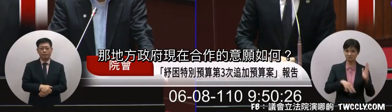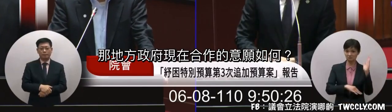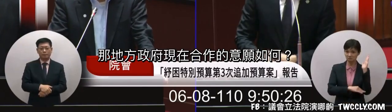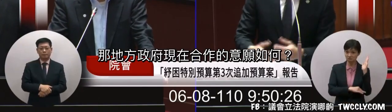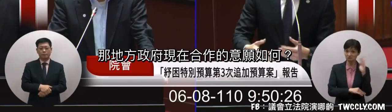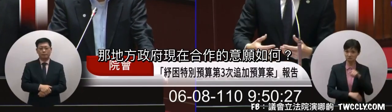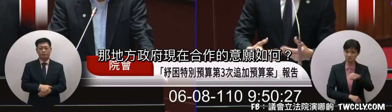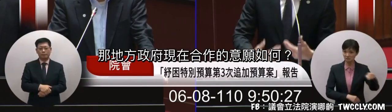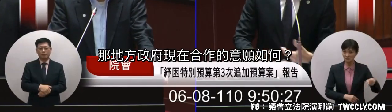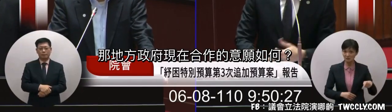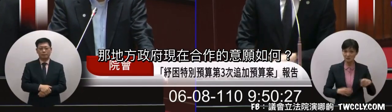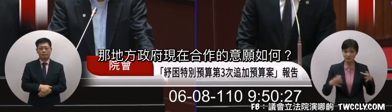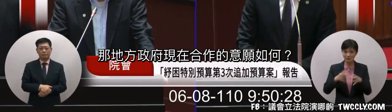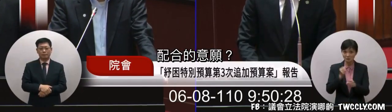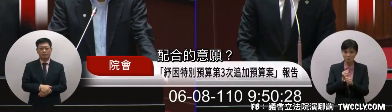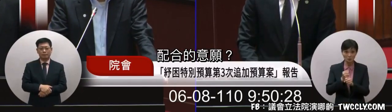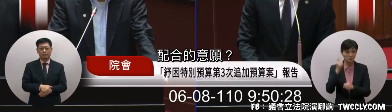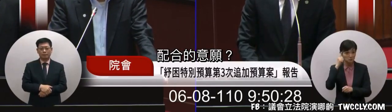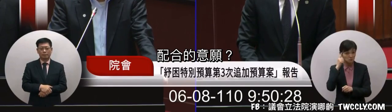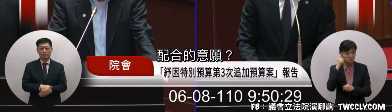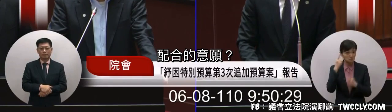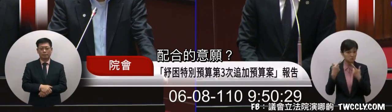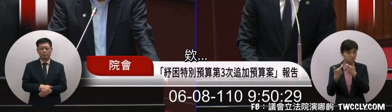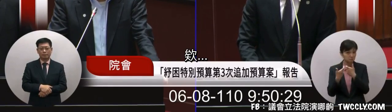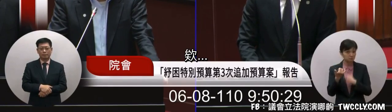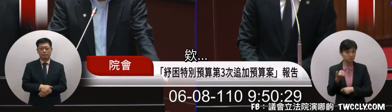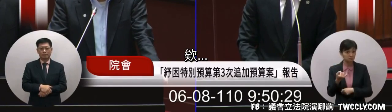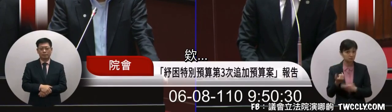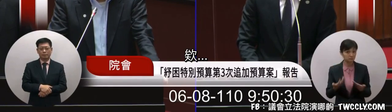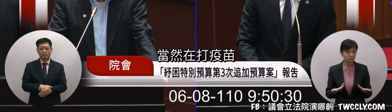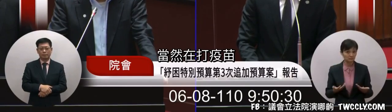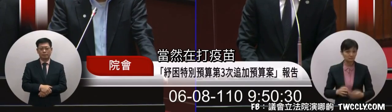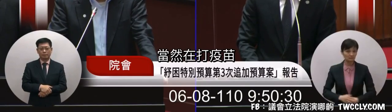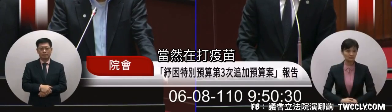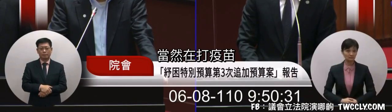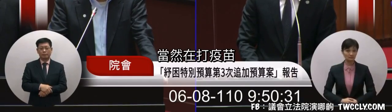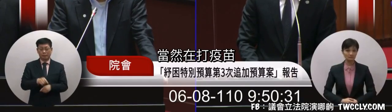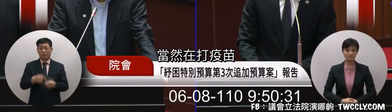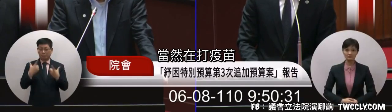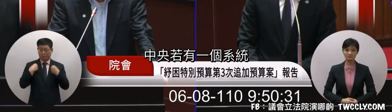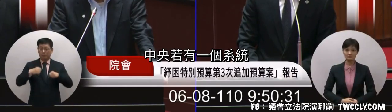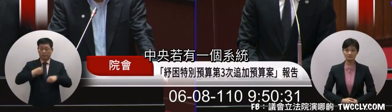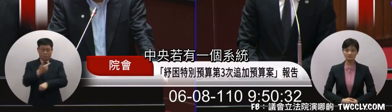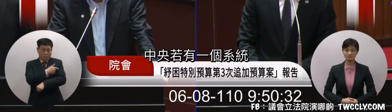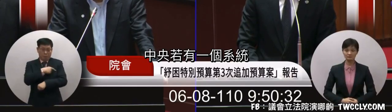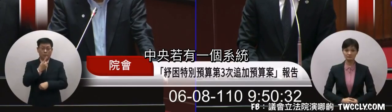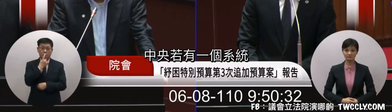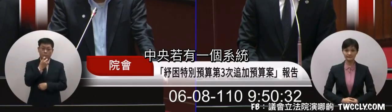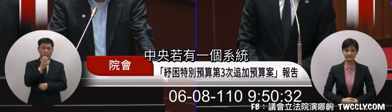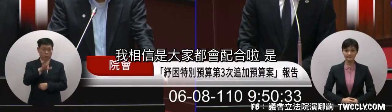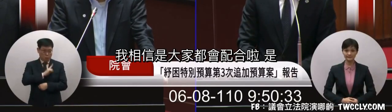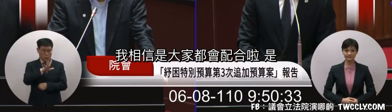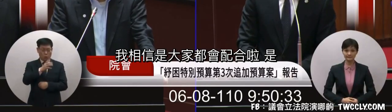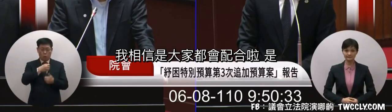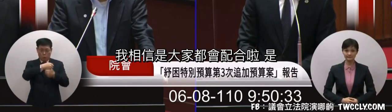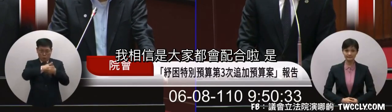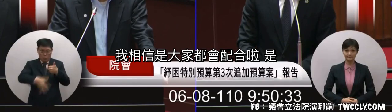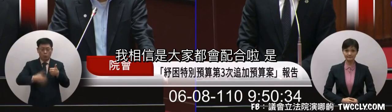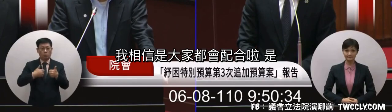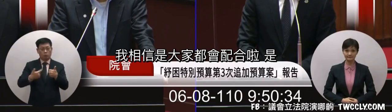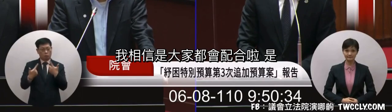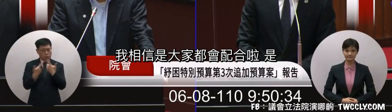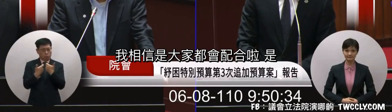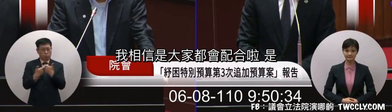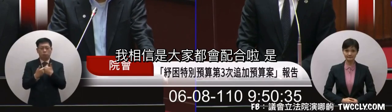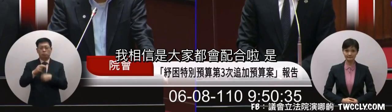的這個合作的議員怎麼樣配合的議員當然在打疫苗中央如果有一個系統我相信是